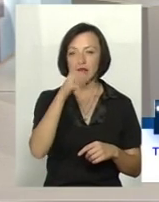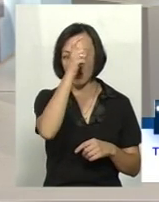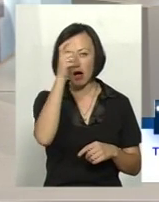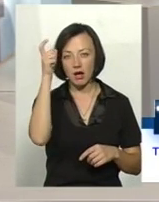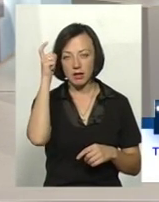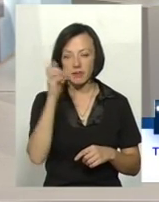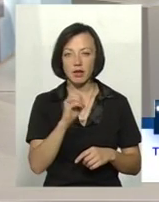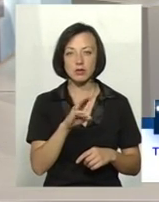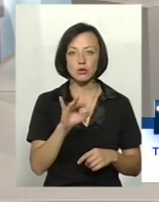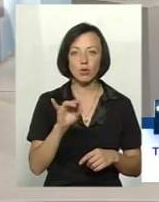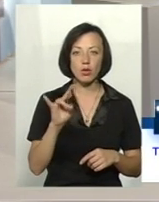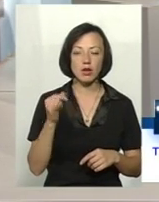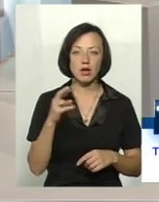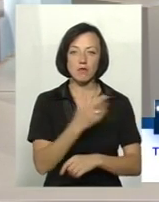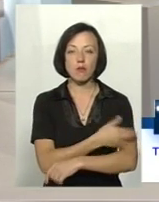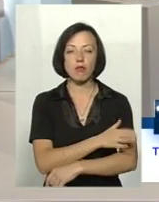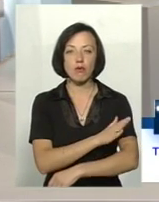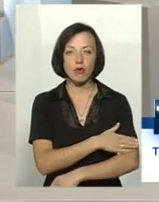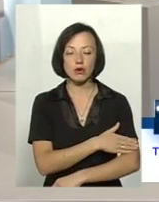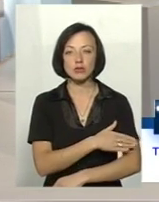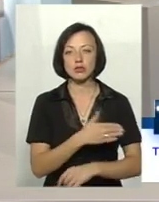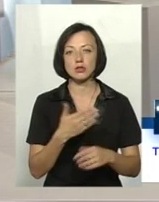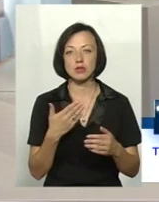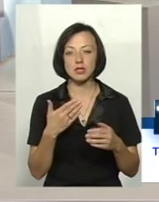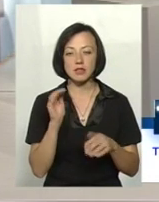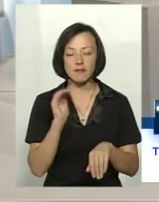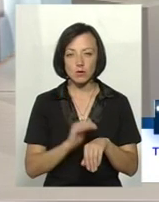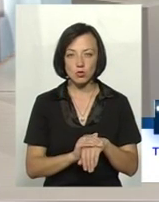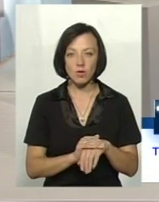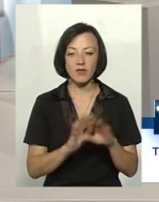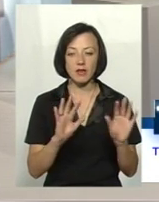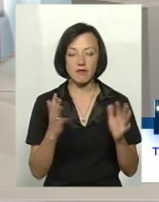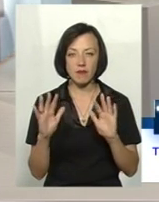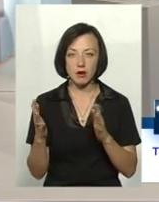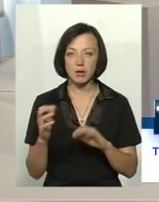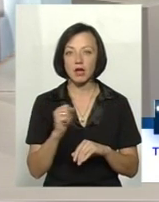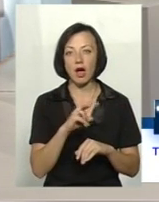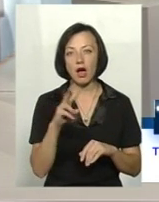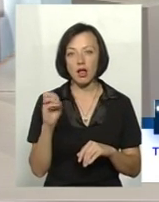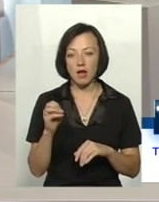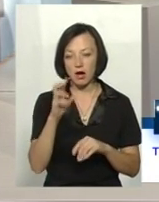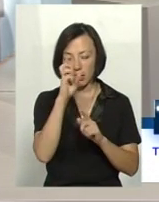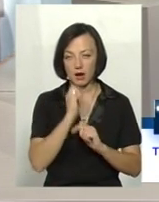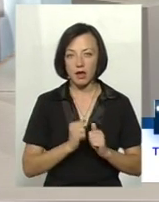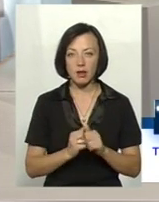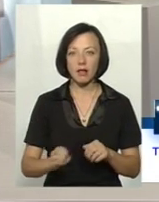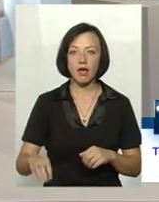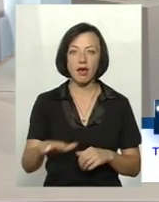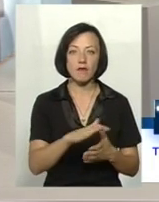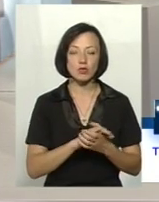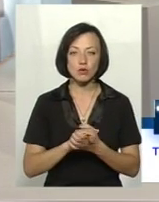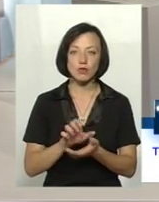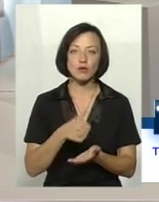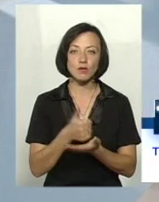Латвія, Естонія, у Польщі зафіксовані випадки. Але в країнах Європейського Союзу в основному